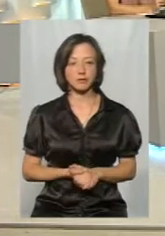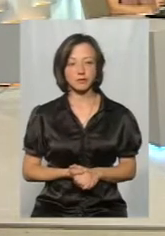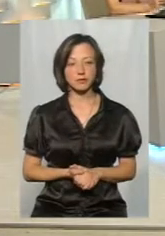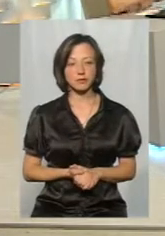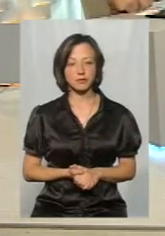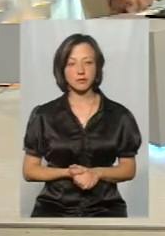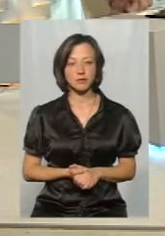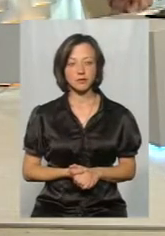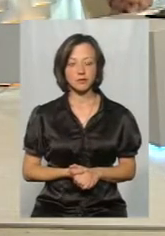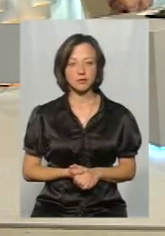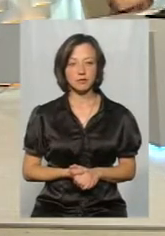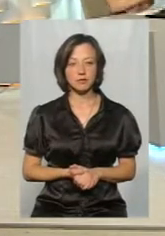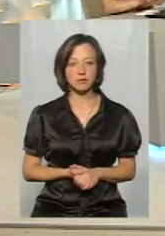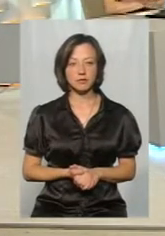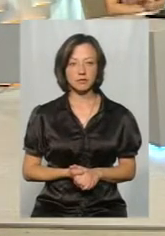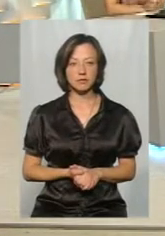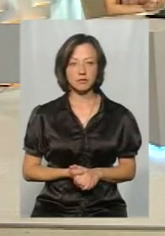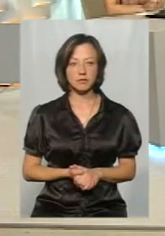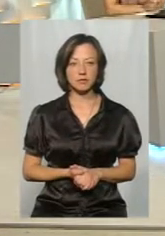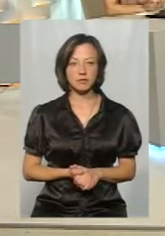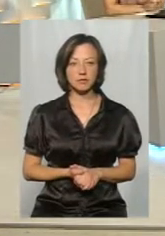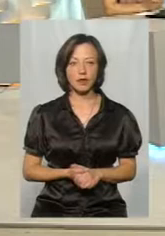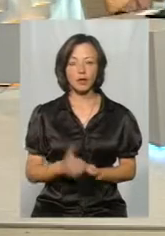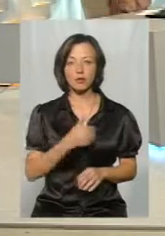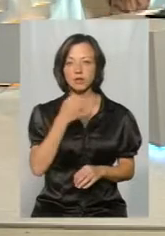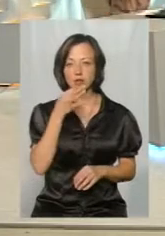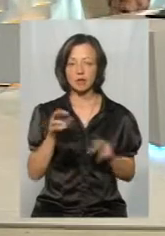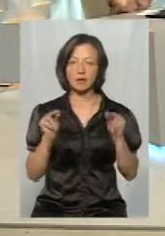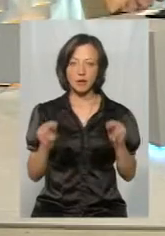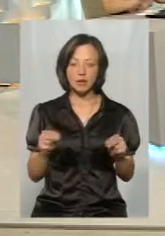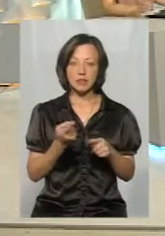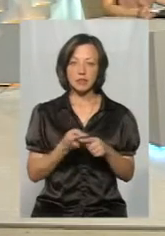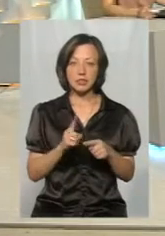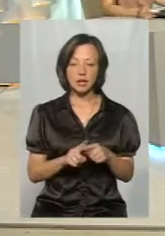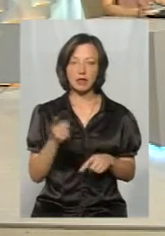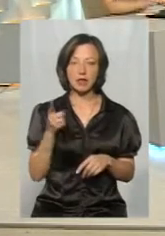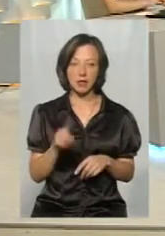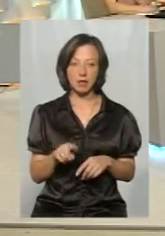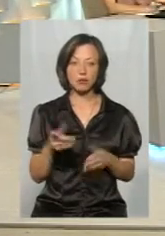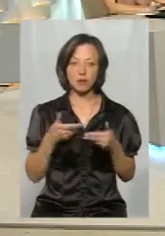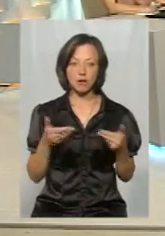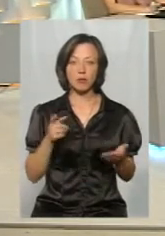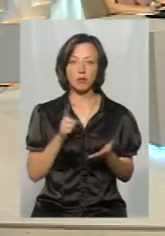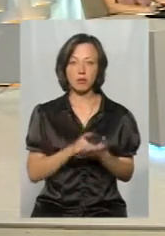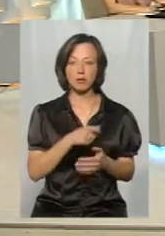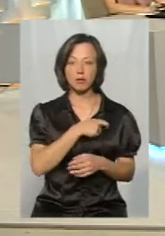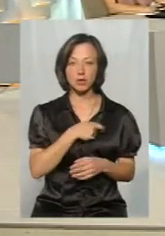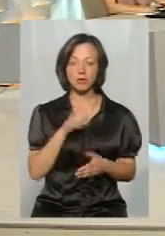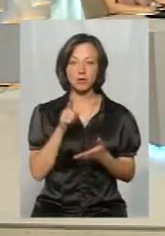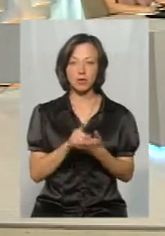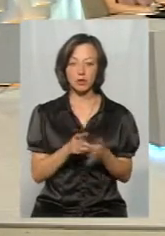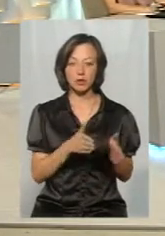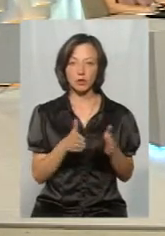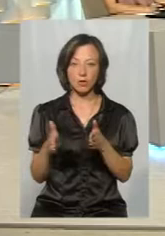То це так голосували на минулій сесії? Я хочу сказати відверто, це те, що ми повинні, депутатам, повинні